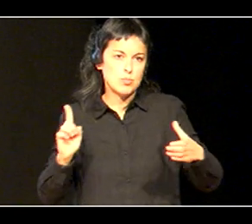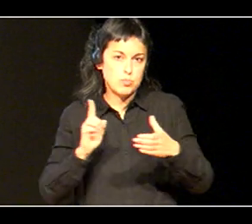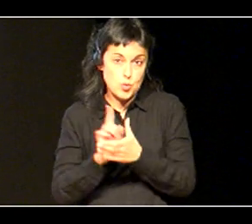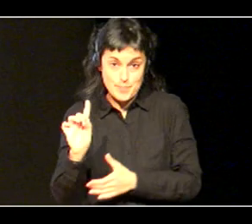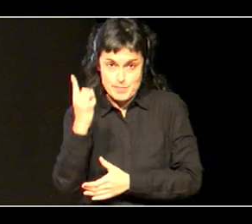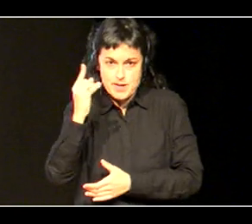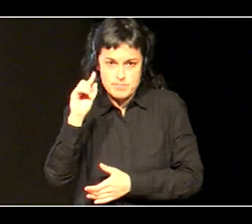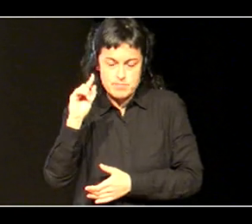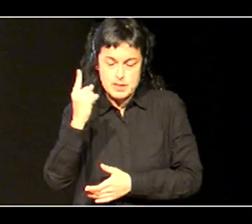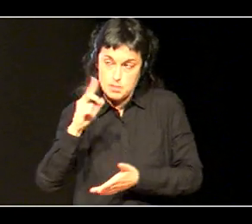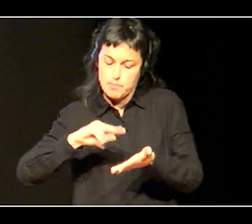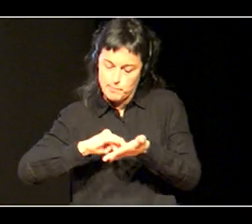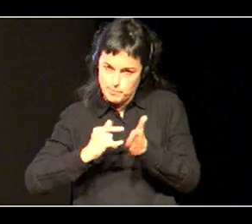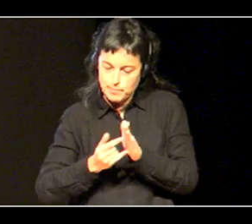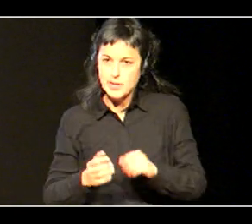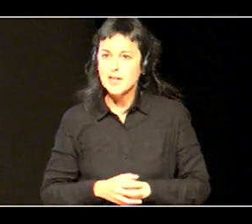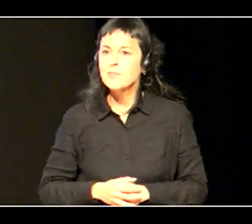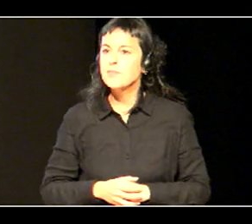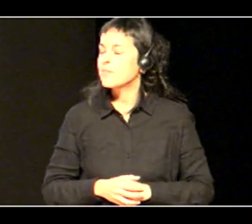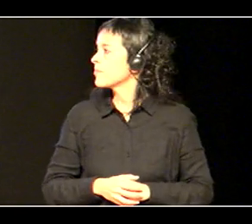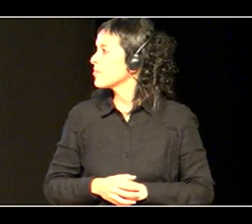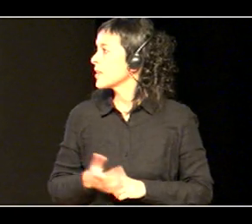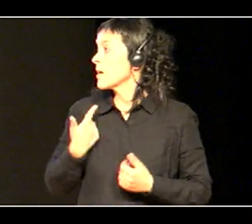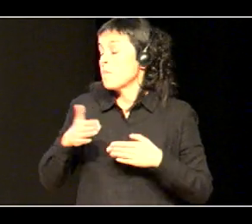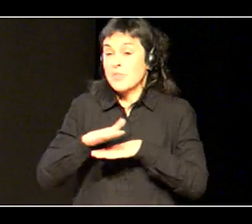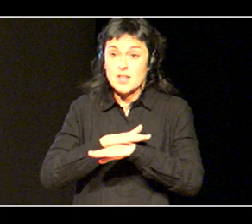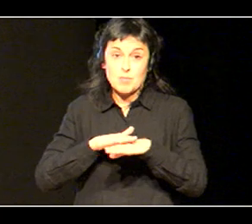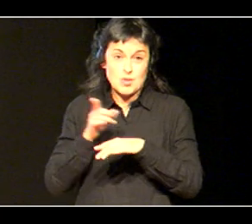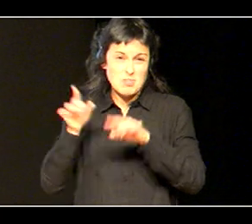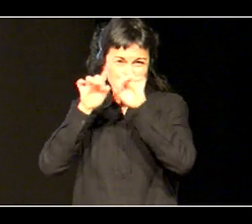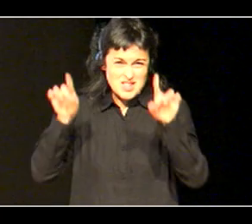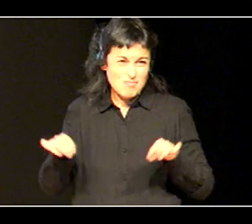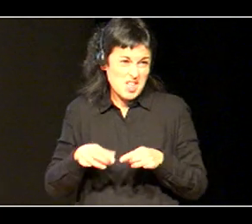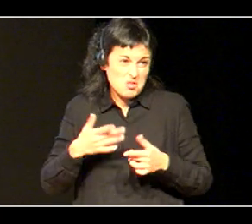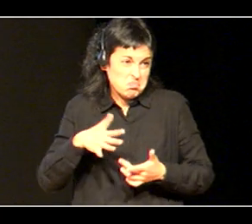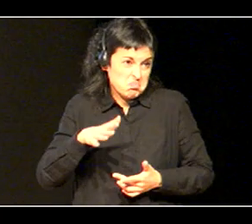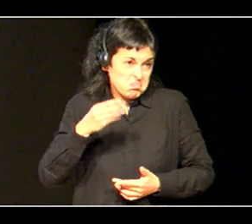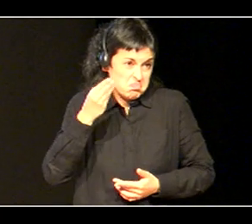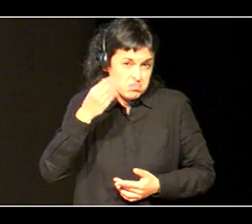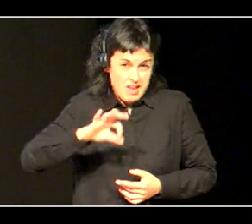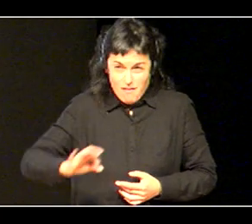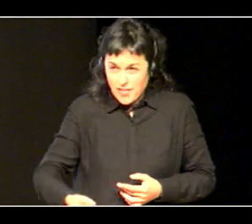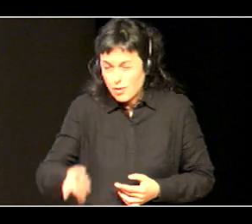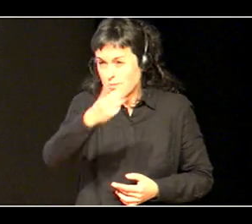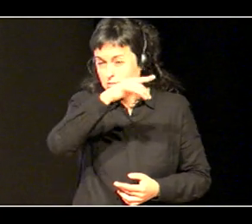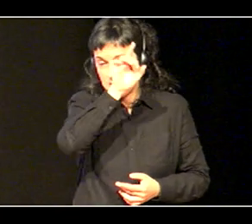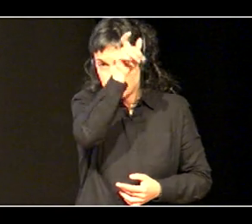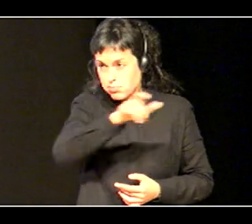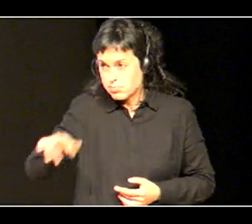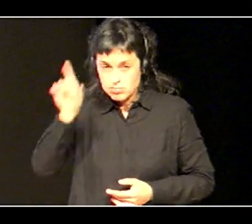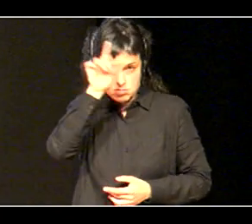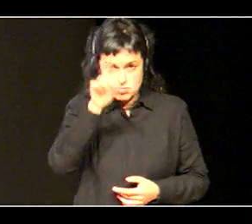ez. Eskuntza eredu pedagogikoaren markua, parkatuko didazue, baina seguru, irakazleak entzun didazue, mila bider, baina bai